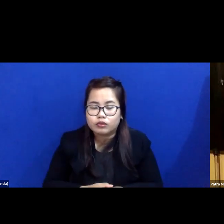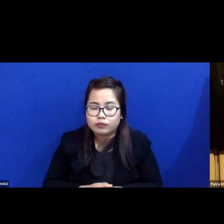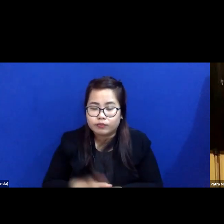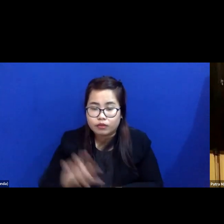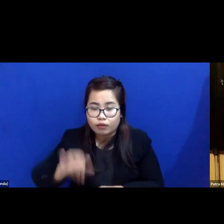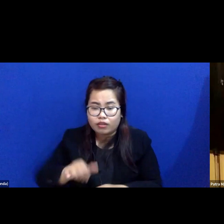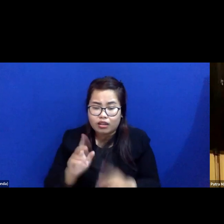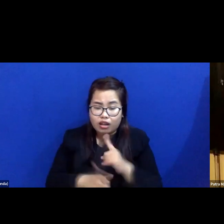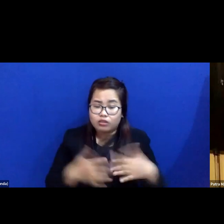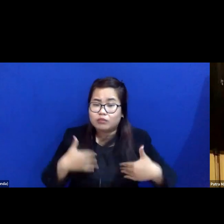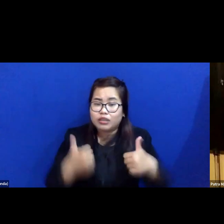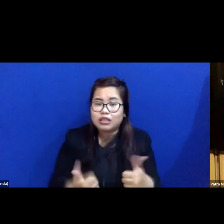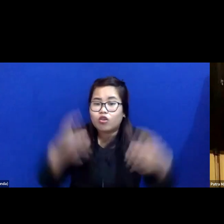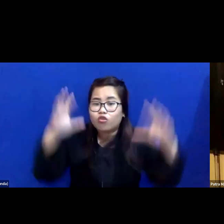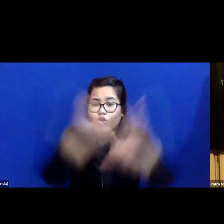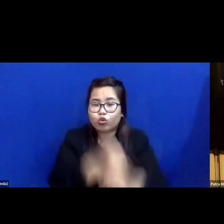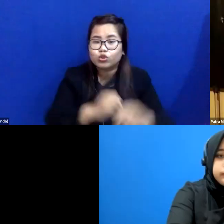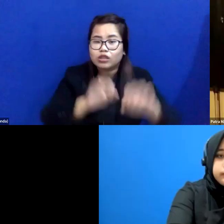Sebaiknya fokus saja ke